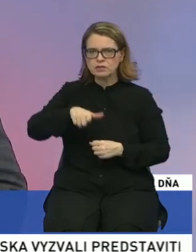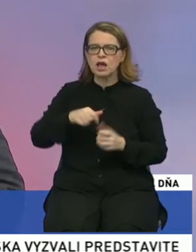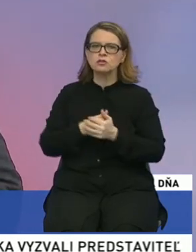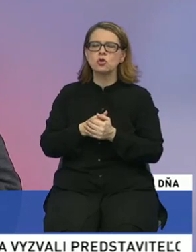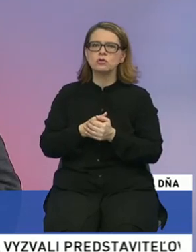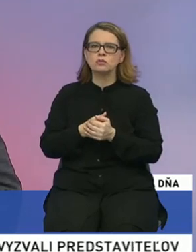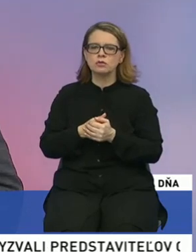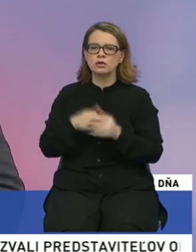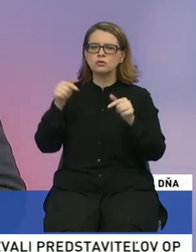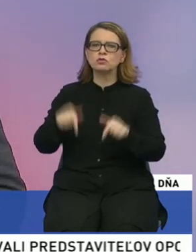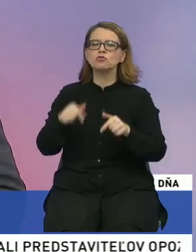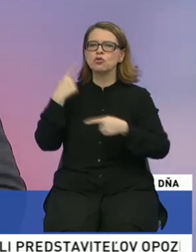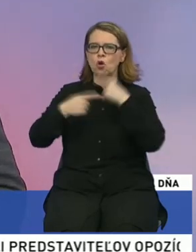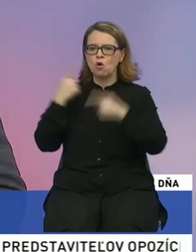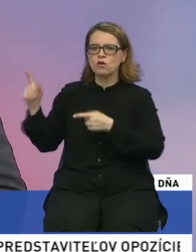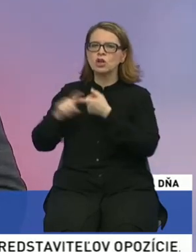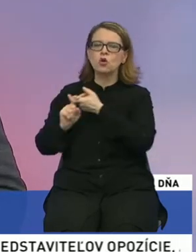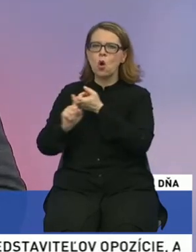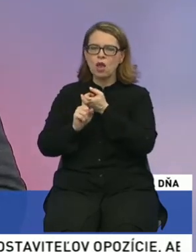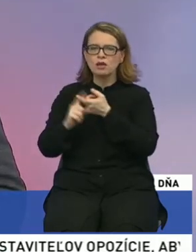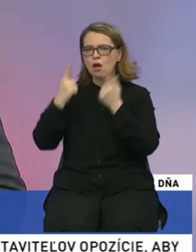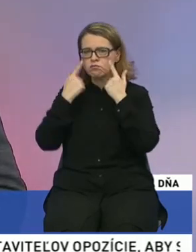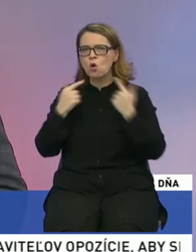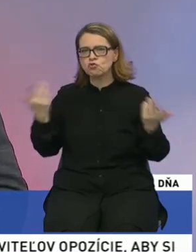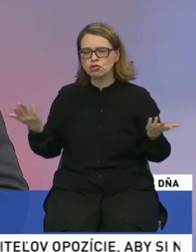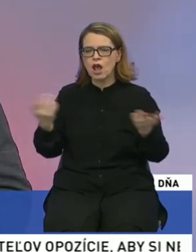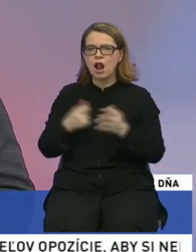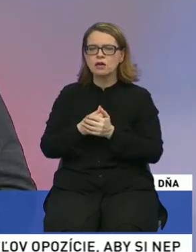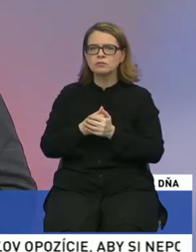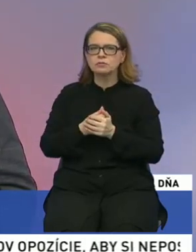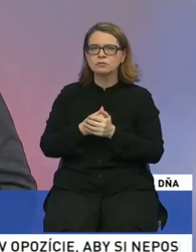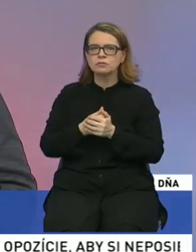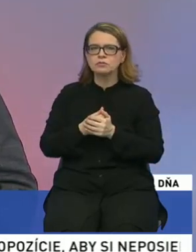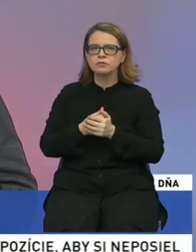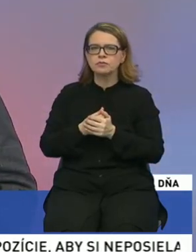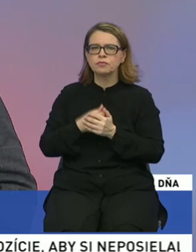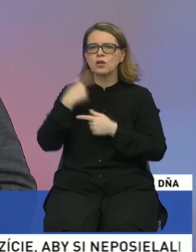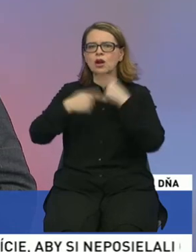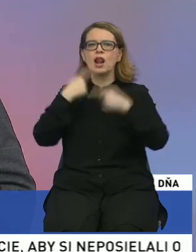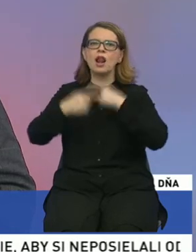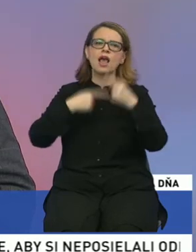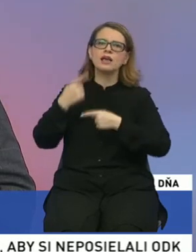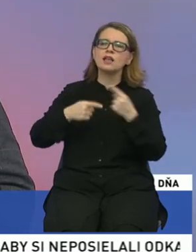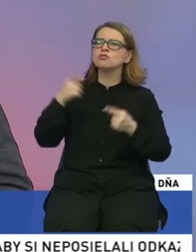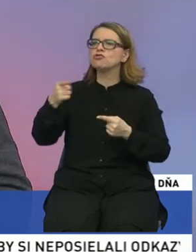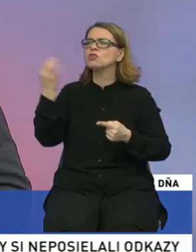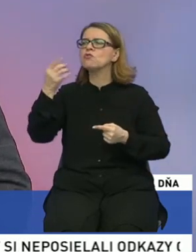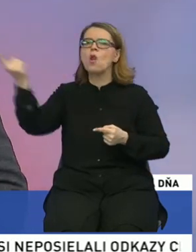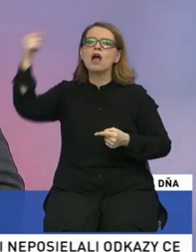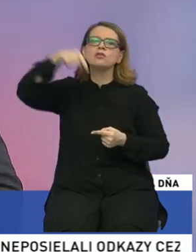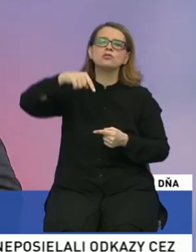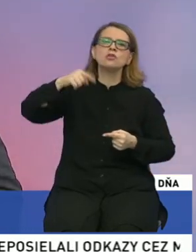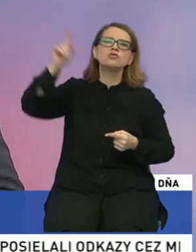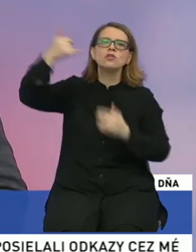čo tu šíri aj pán kolega bohužiaľ tú meskú legendu, že niekto tu niekomu zauvala z Maďarska.